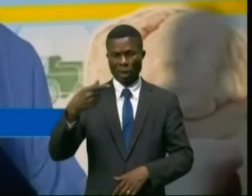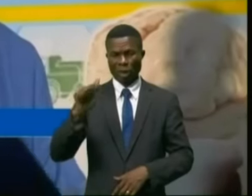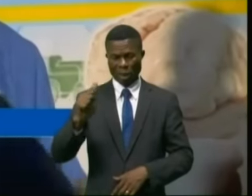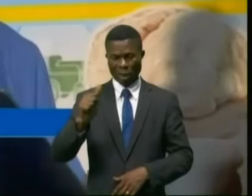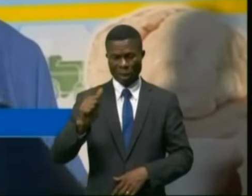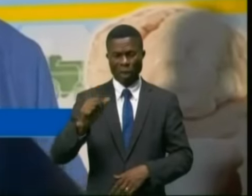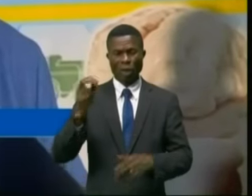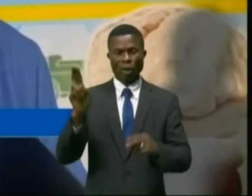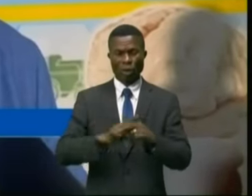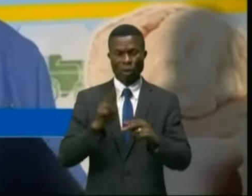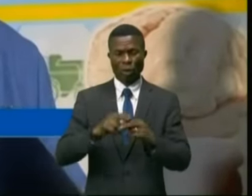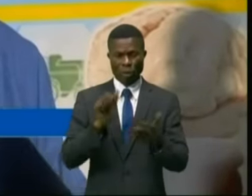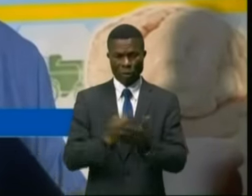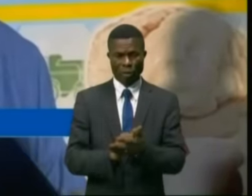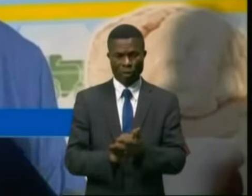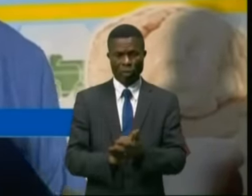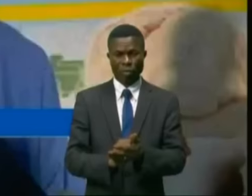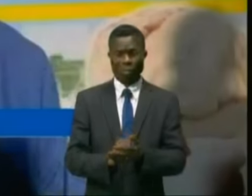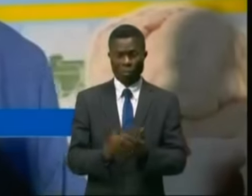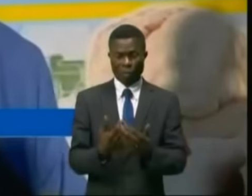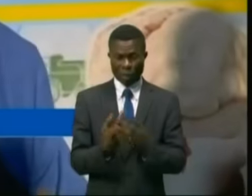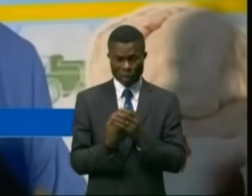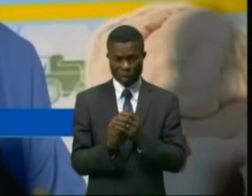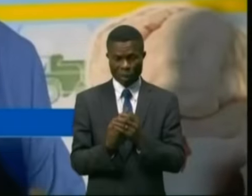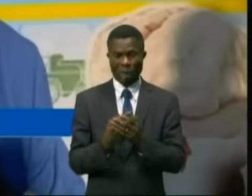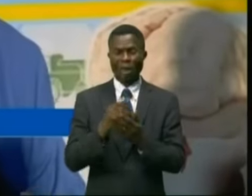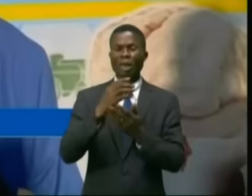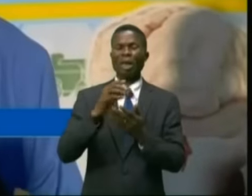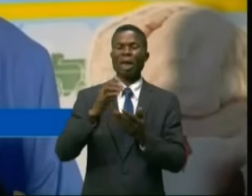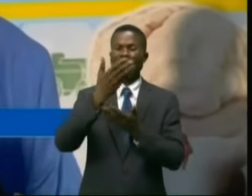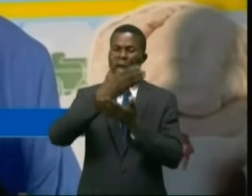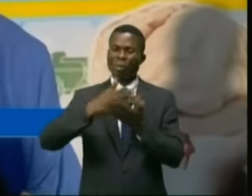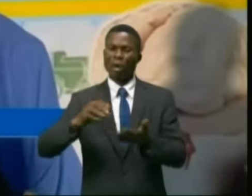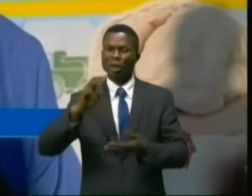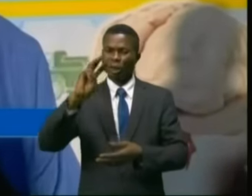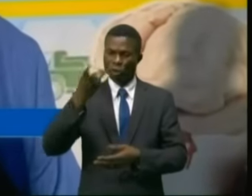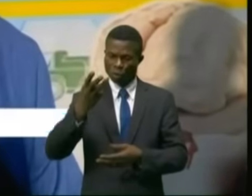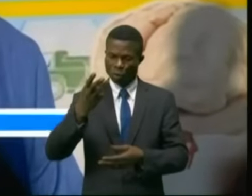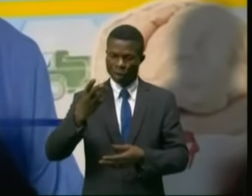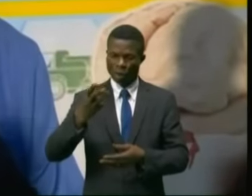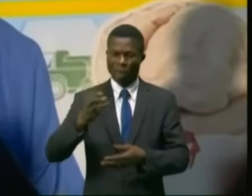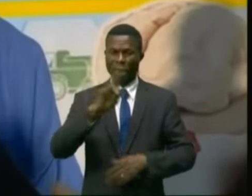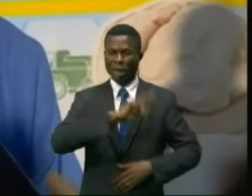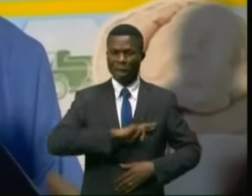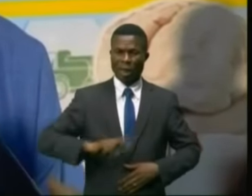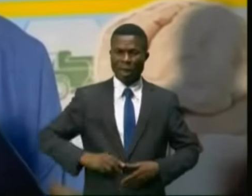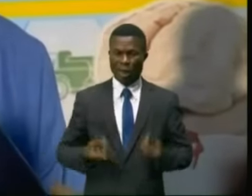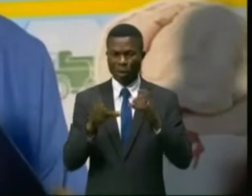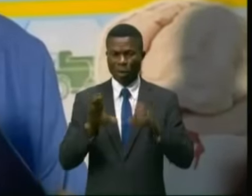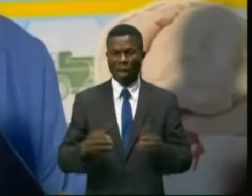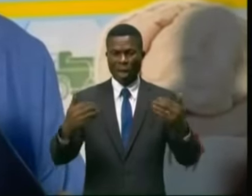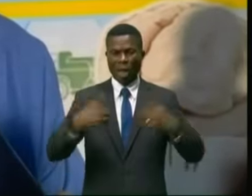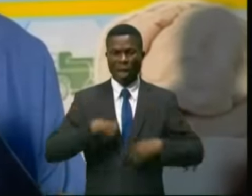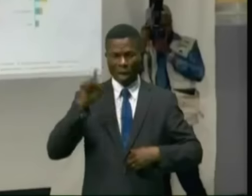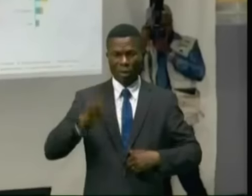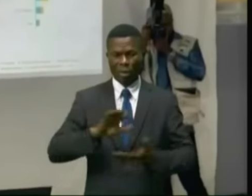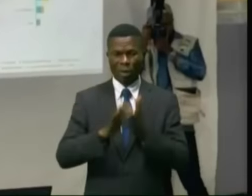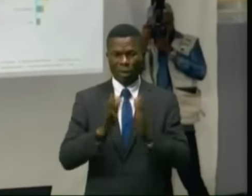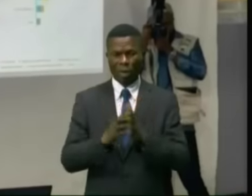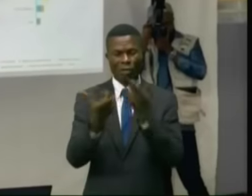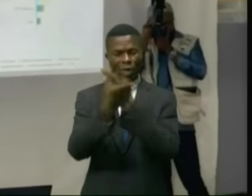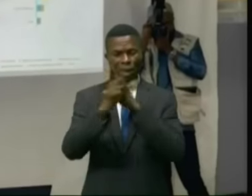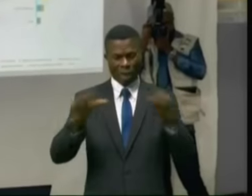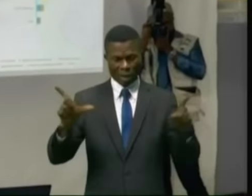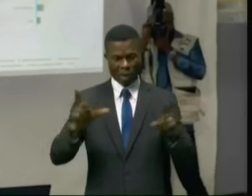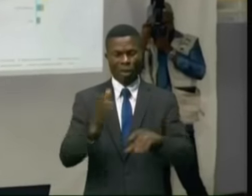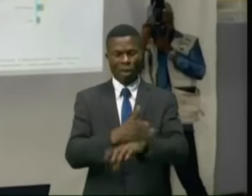suffiser le tiers. C'est à peine le tiers de ces dollars que la a besoin pour devenir émergent. Pour